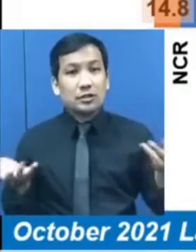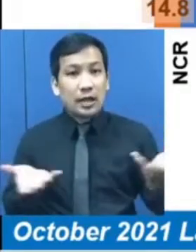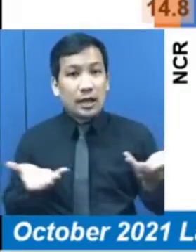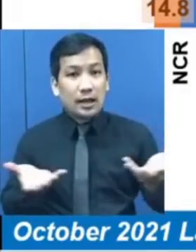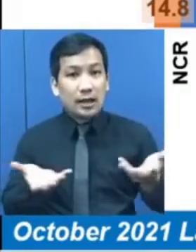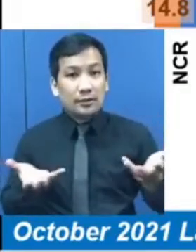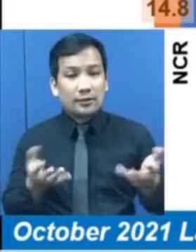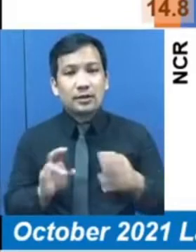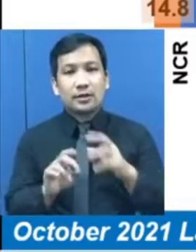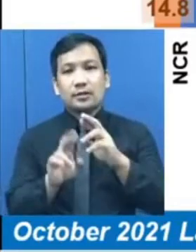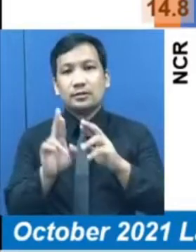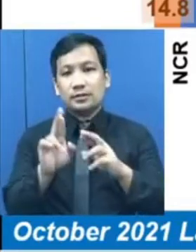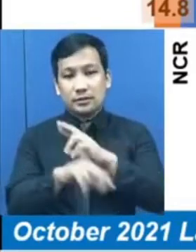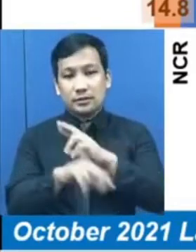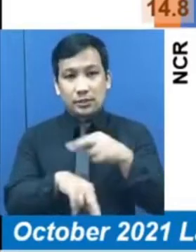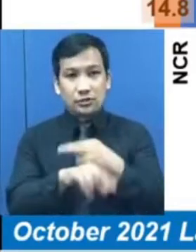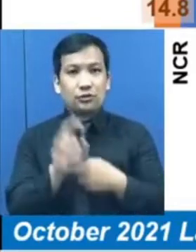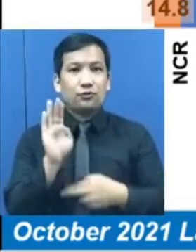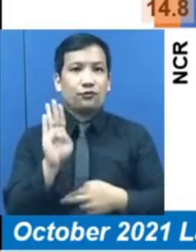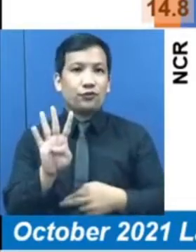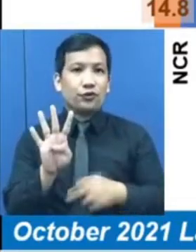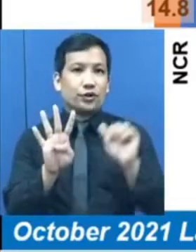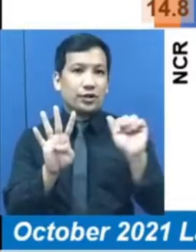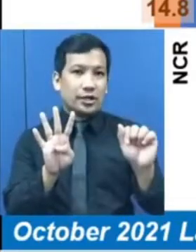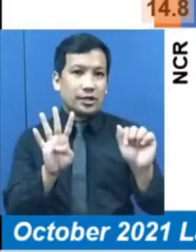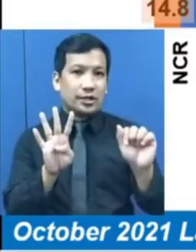Region 4A at Caraga Region.